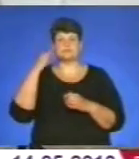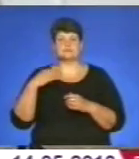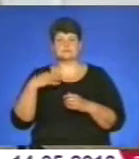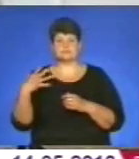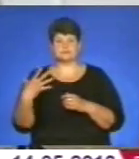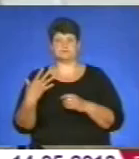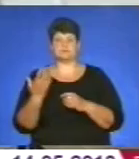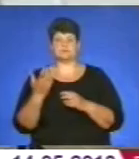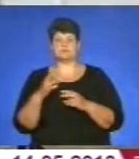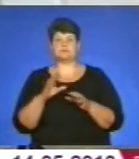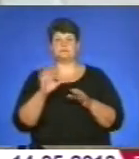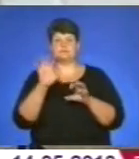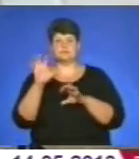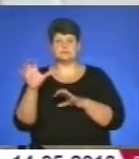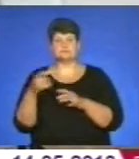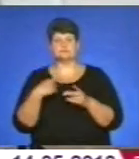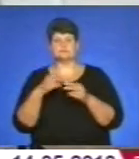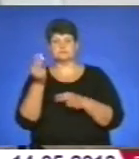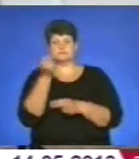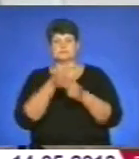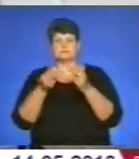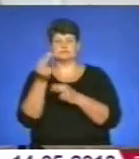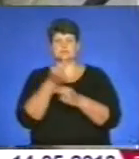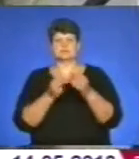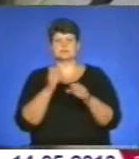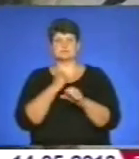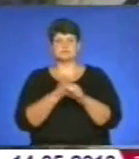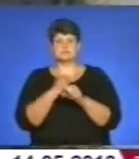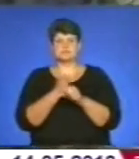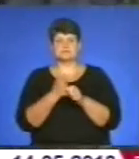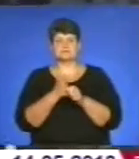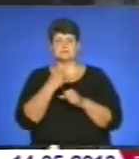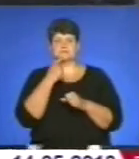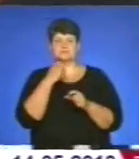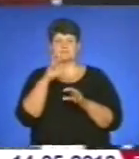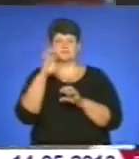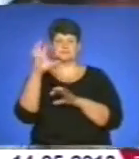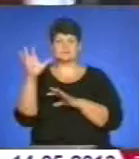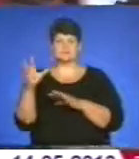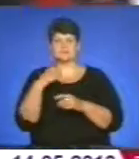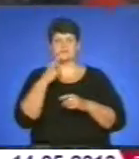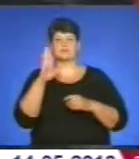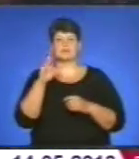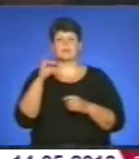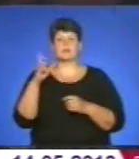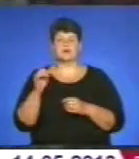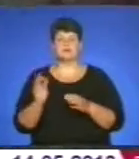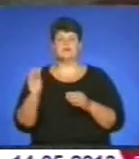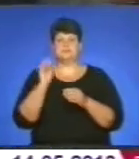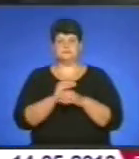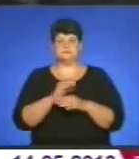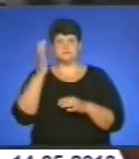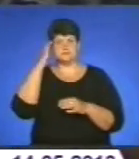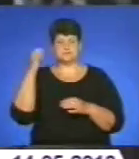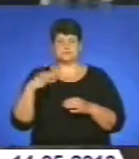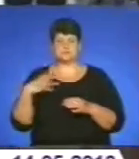без комп'ютерів і фотошопів. Чаклували біля збільшувачів присвітлі червоних ліктарів, каже Василь Бурма. І додає, в чорно-білі